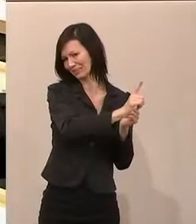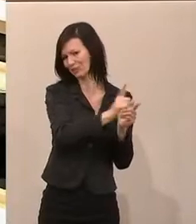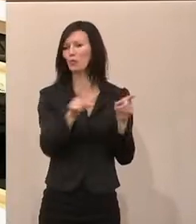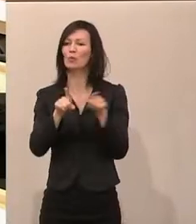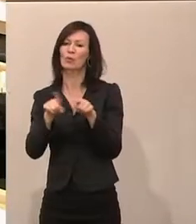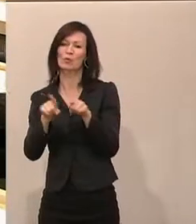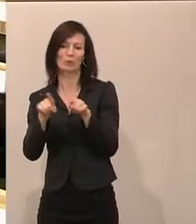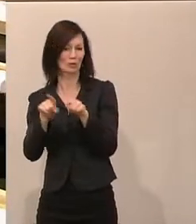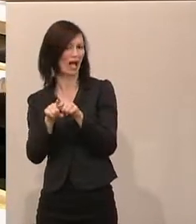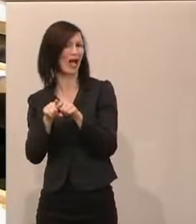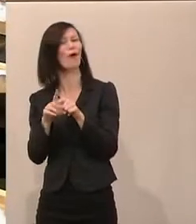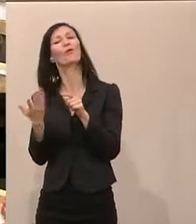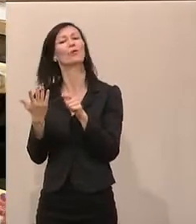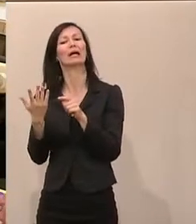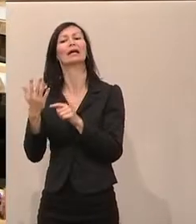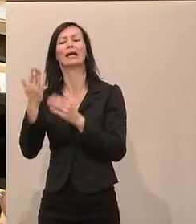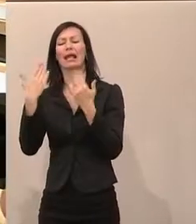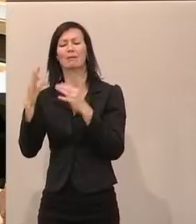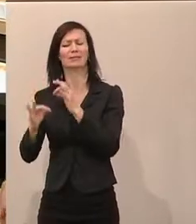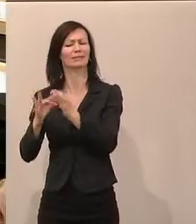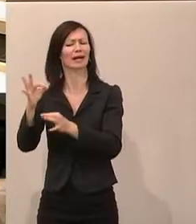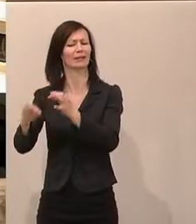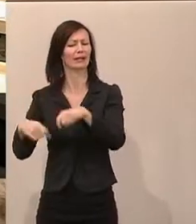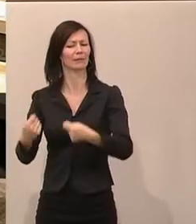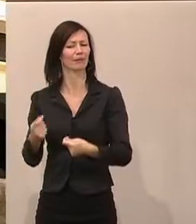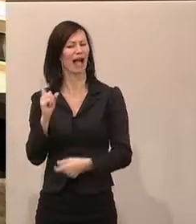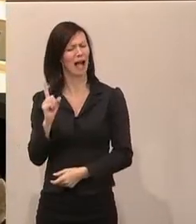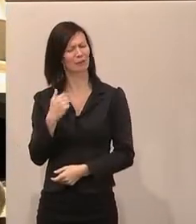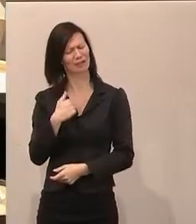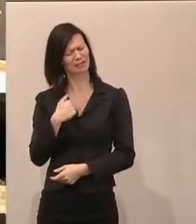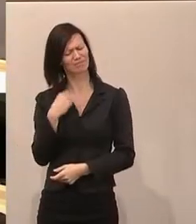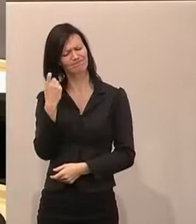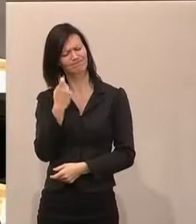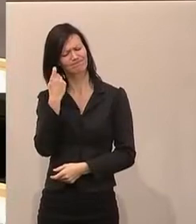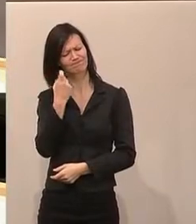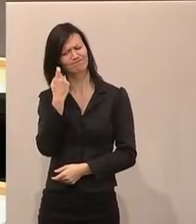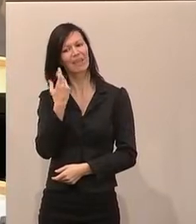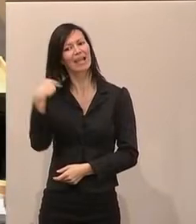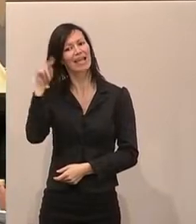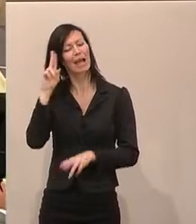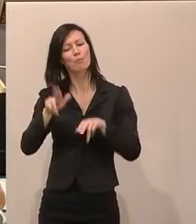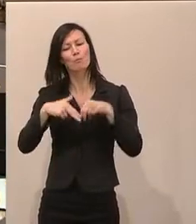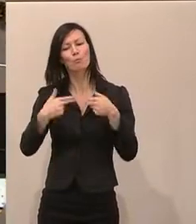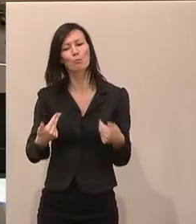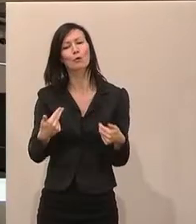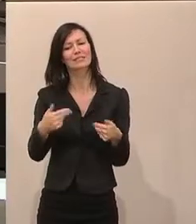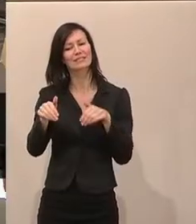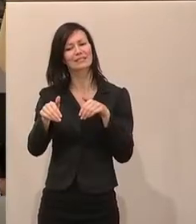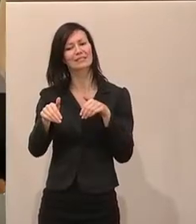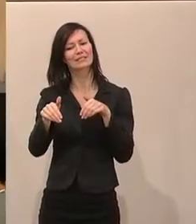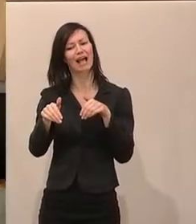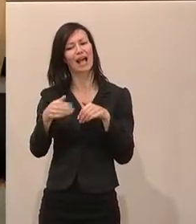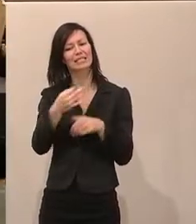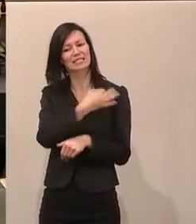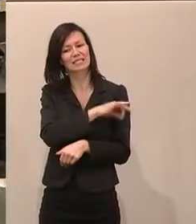Regierungsangelobung jeden Tag, warum unser Bundeskanzler Sebastian Kurz das Thema Klimaschutz